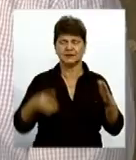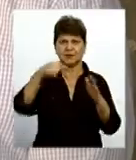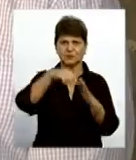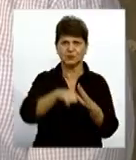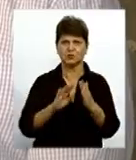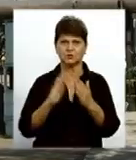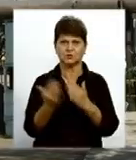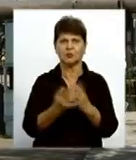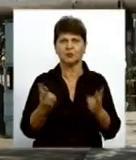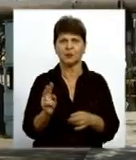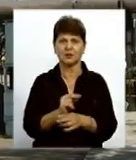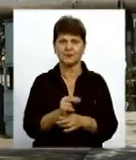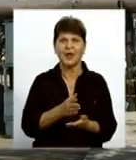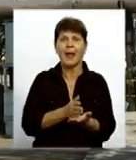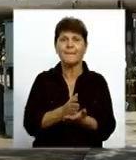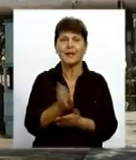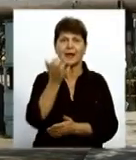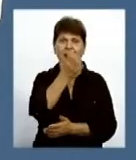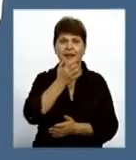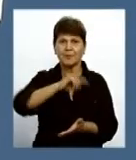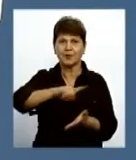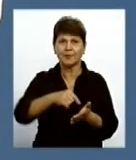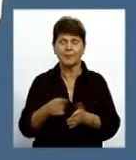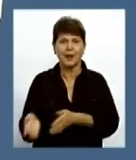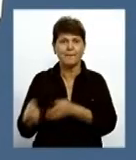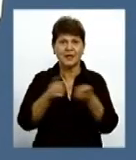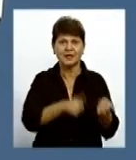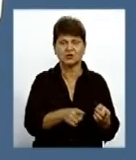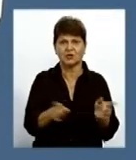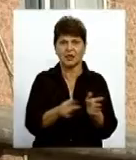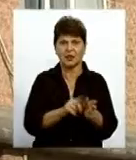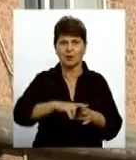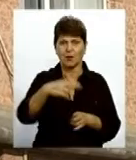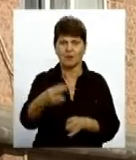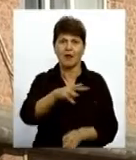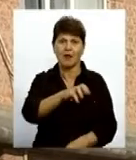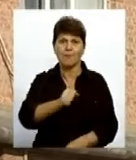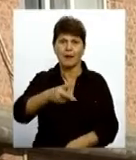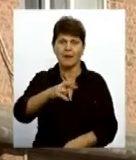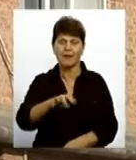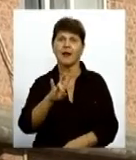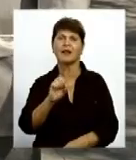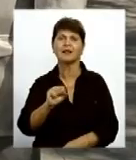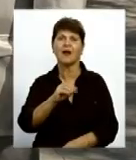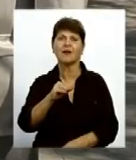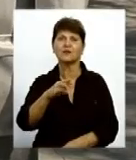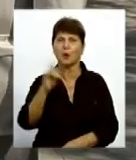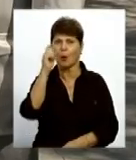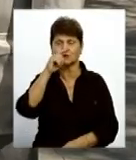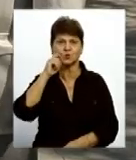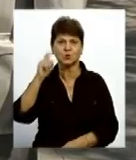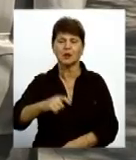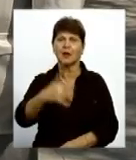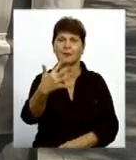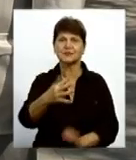потребують ремонт Мережі до міськтеплоенерго перейшли разом з боргами Нині маяк завинив нафтогазу України понад 58